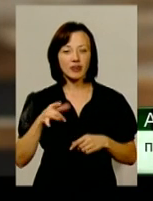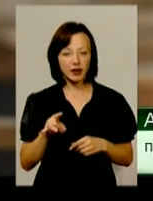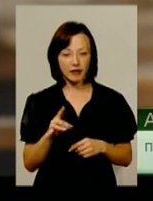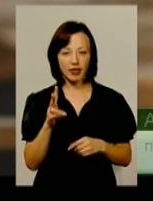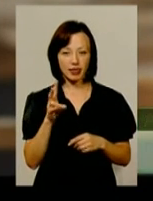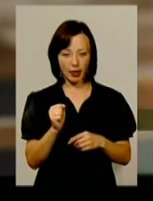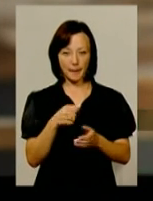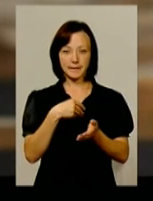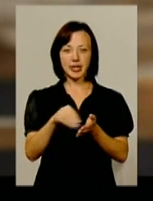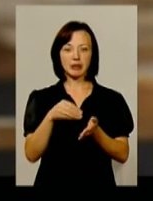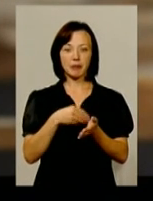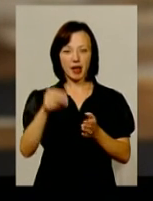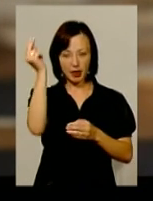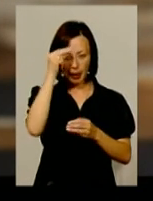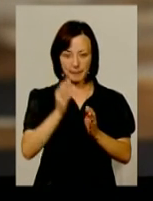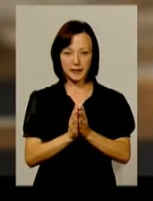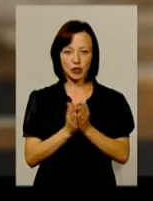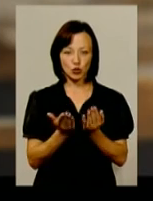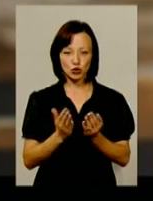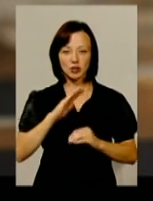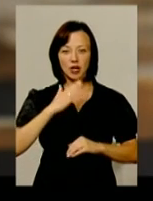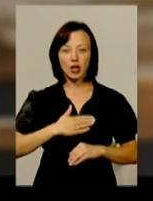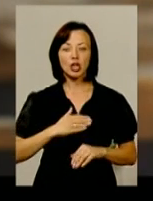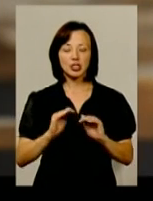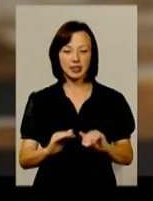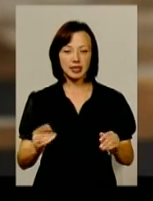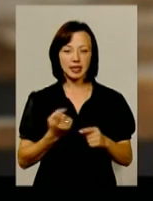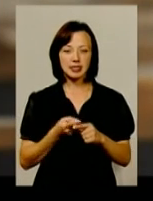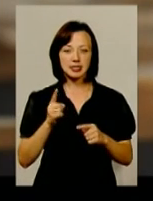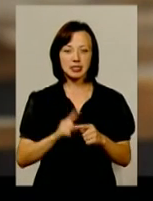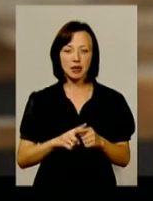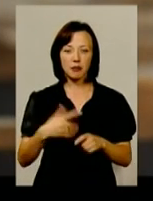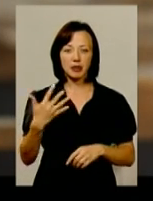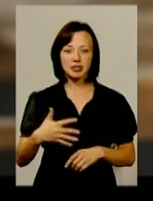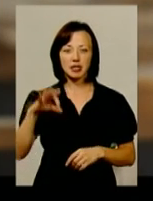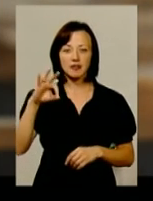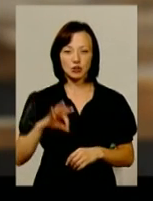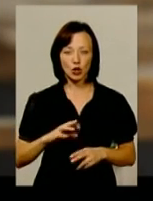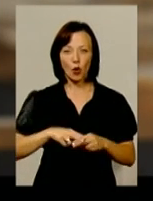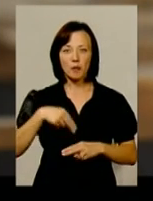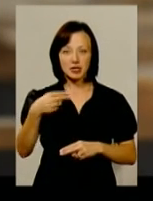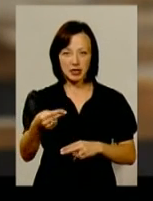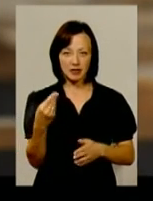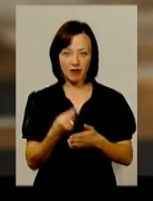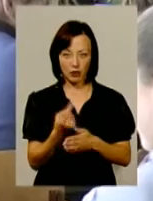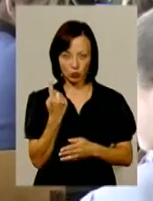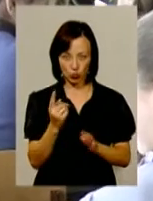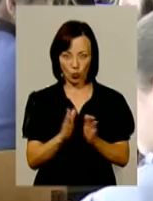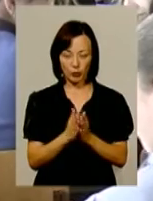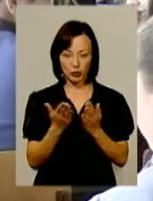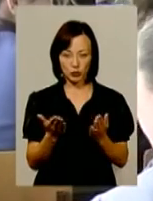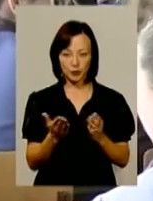придбання підручників для наших дітей – це 50% компенсації вартості такого підручника.